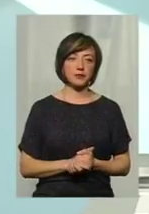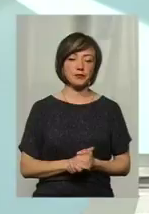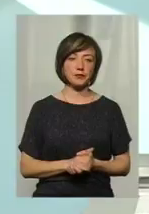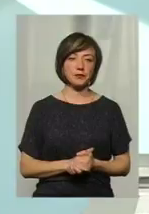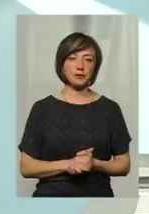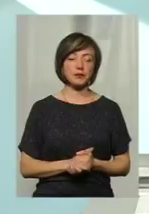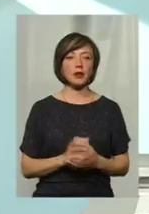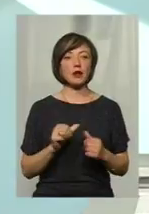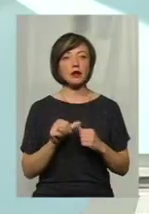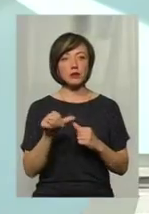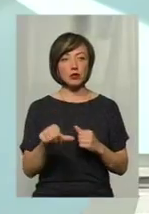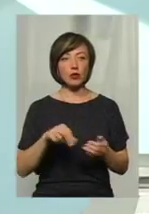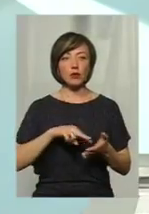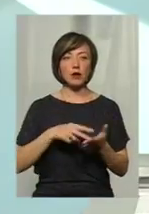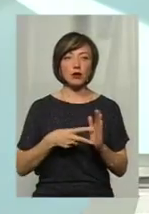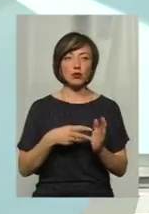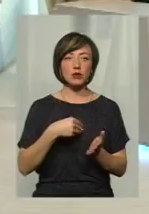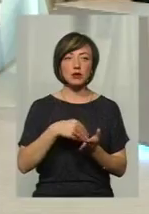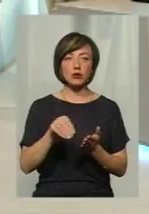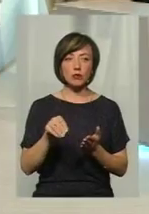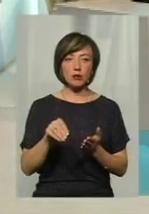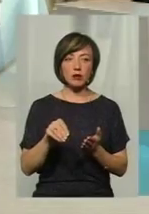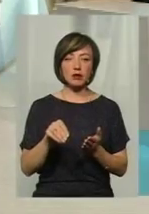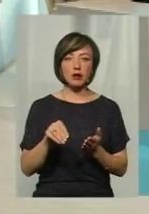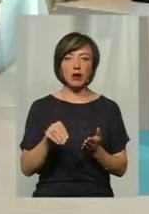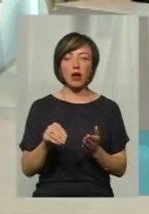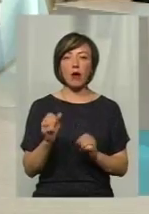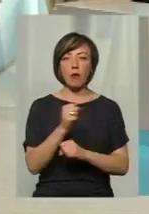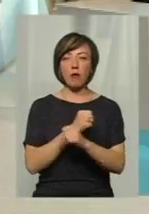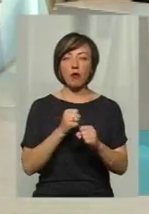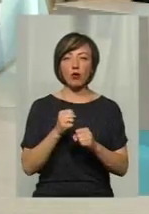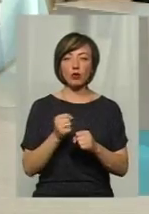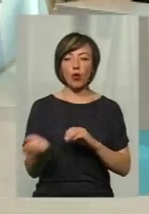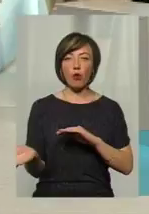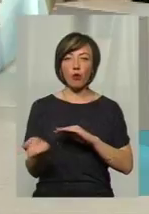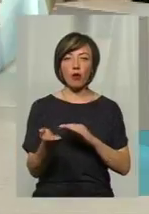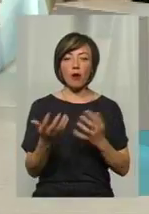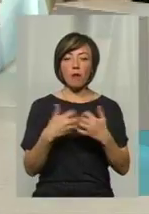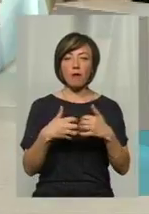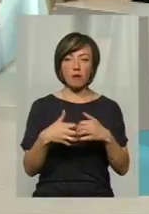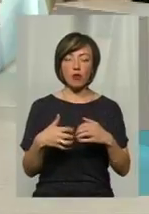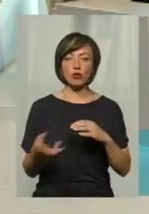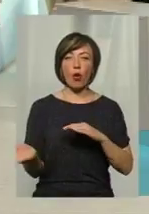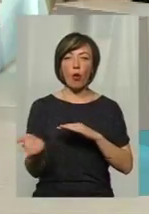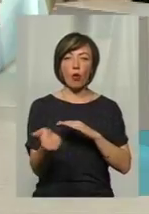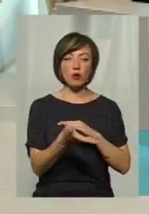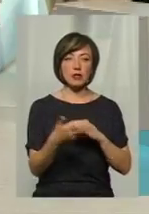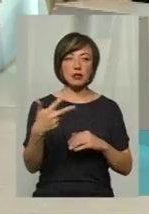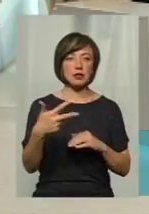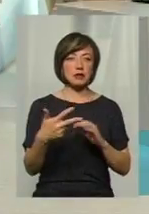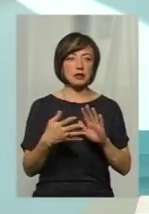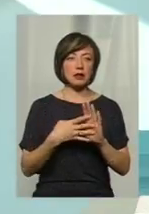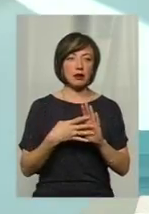Крім того, планується закупити мотокоси, також 39